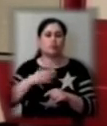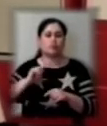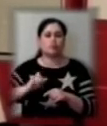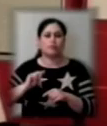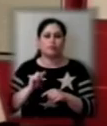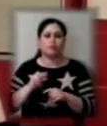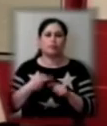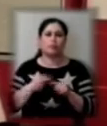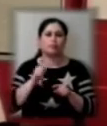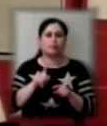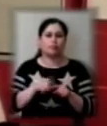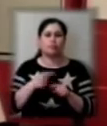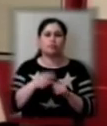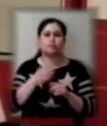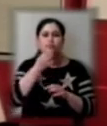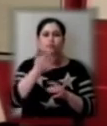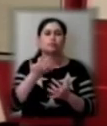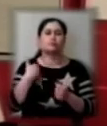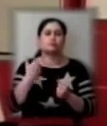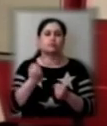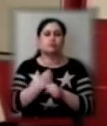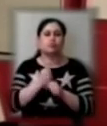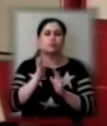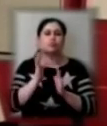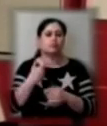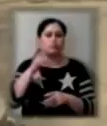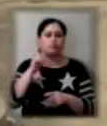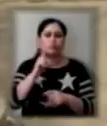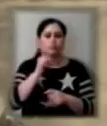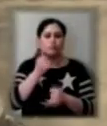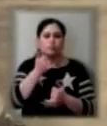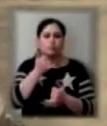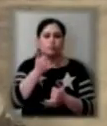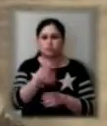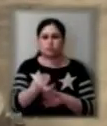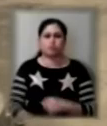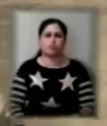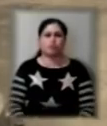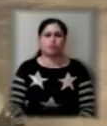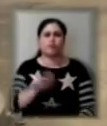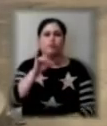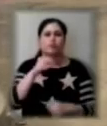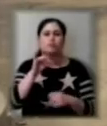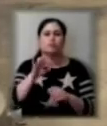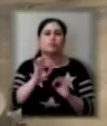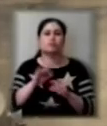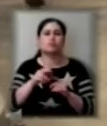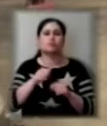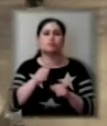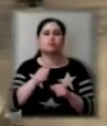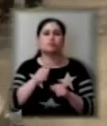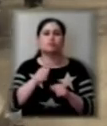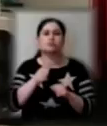сказати, скільки ми сьогодні зробимо, я не можу зараз. Валерій Білий пояснив, яким саме розчином проводять